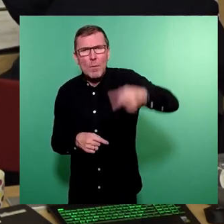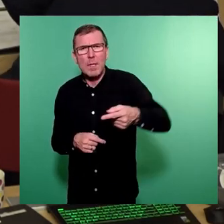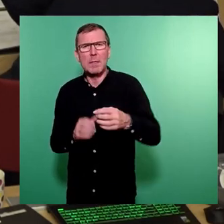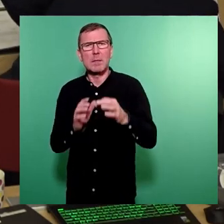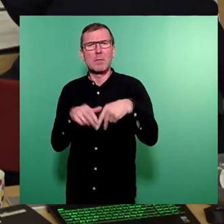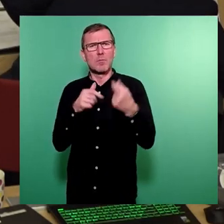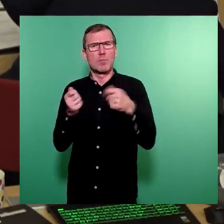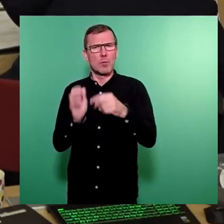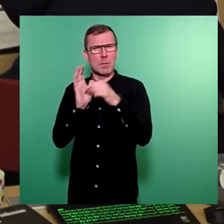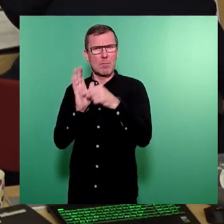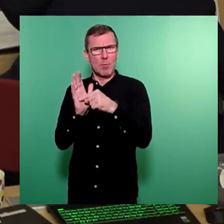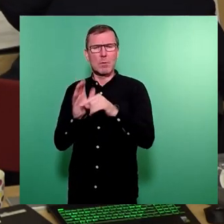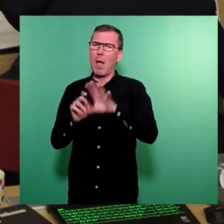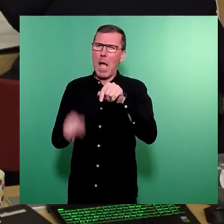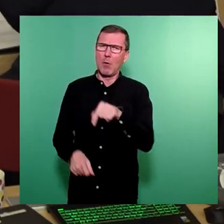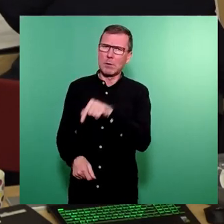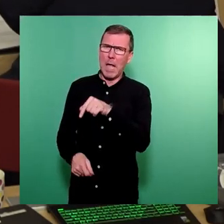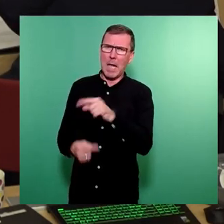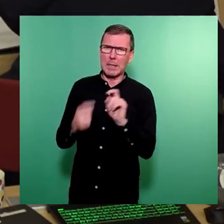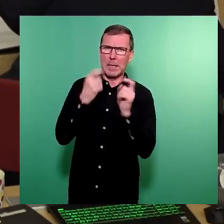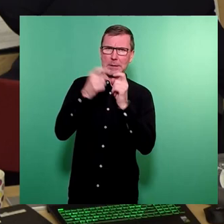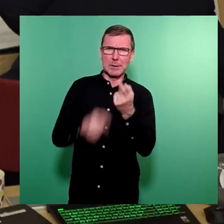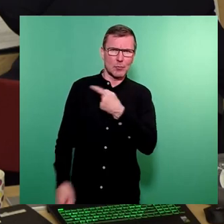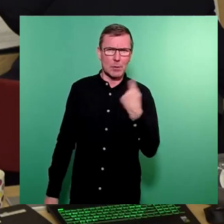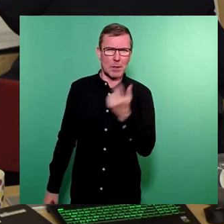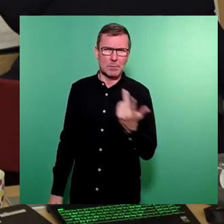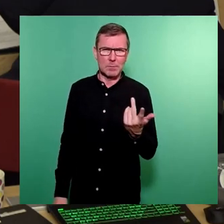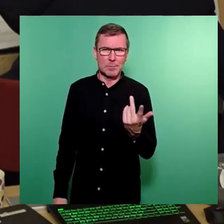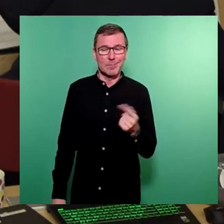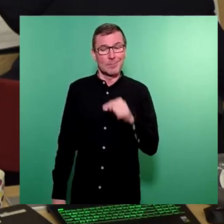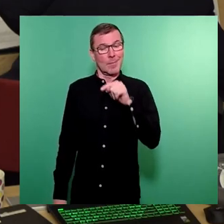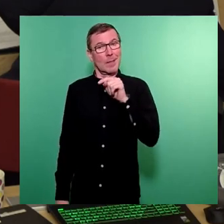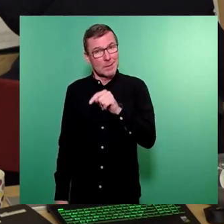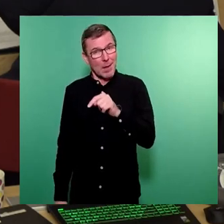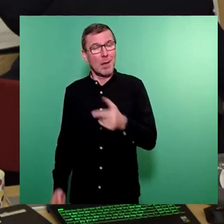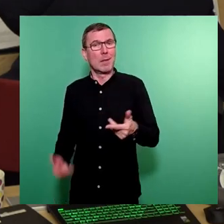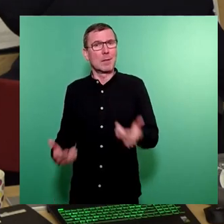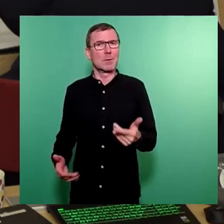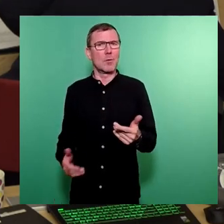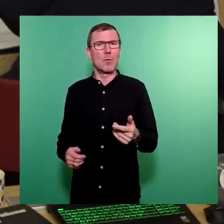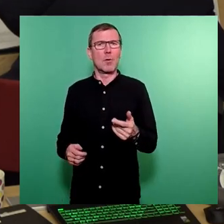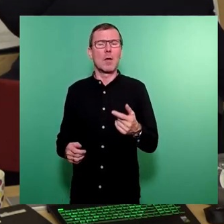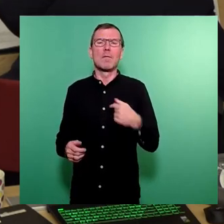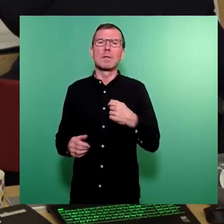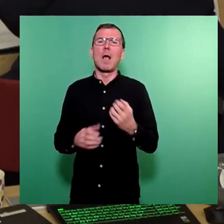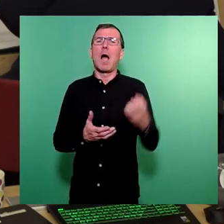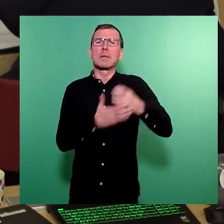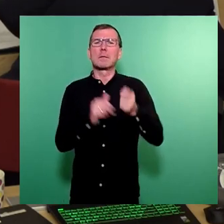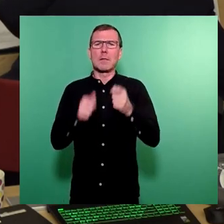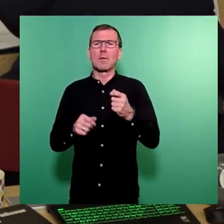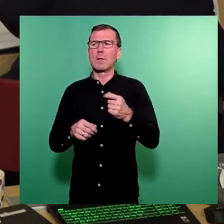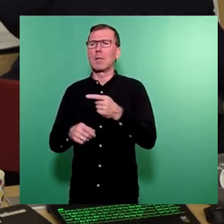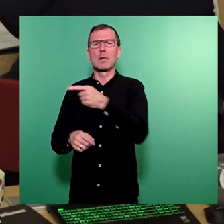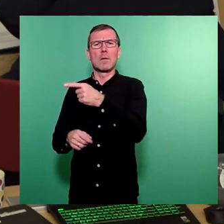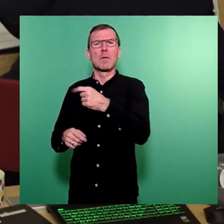werden wir ja über den Haushalt diskutieren. Und da, wenn ich jetzt den Ersetzungsantrag von Linke, Grüne, SPD, CDU und